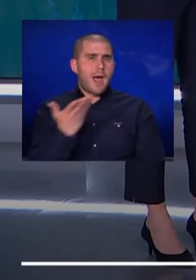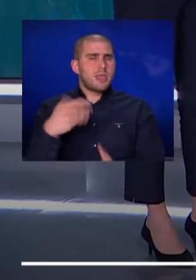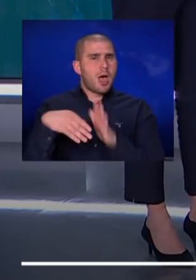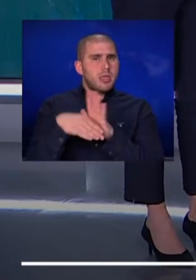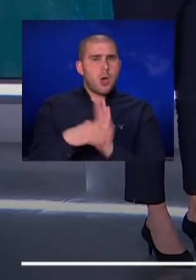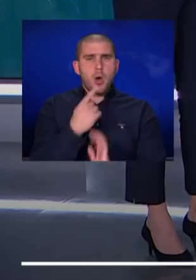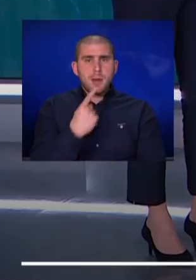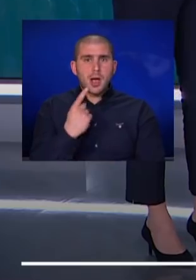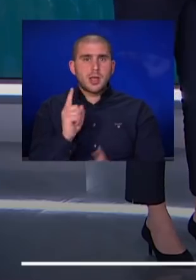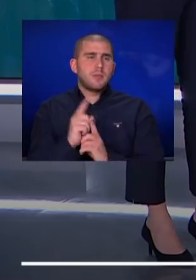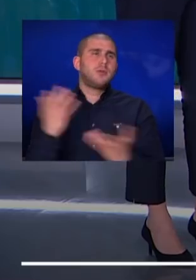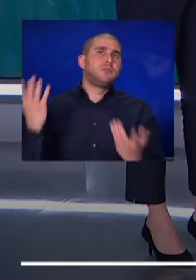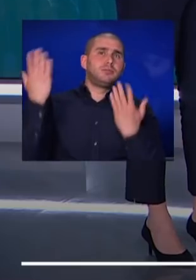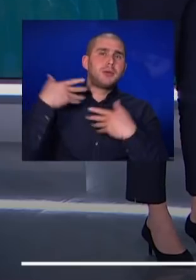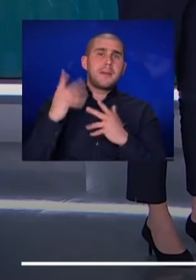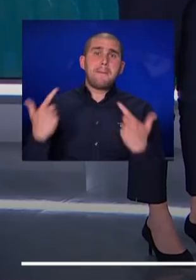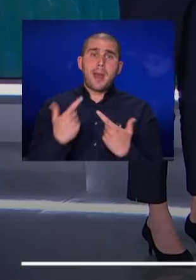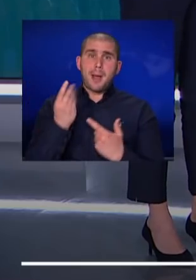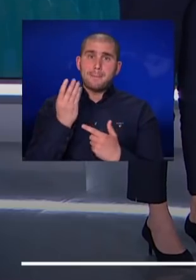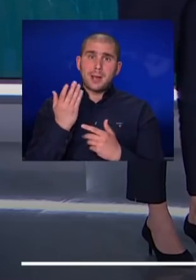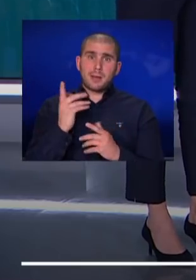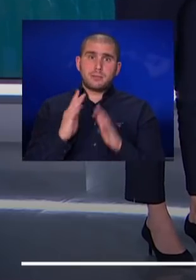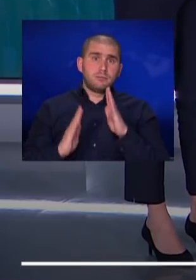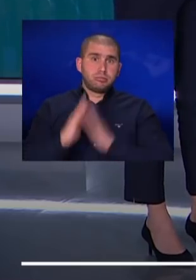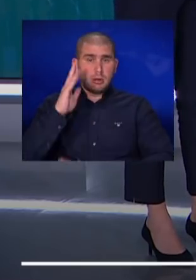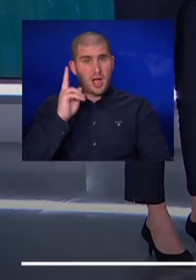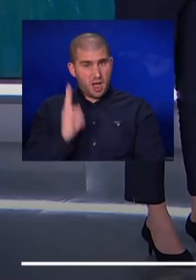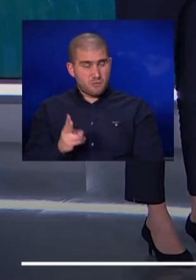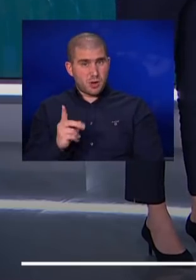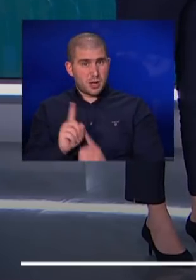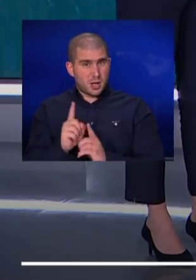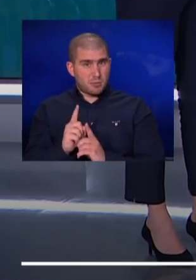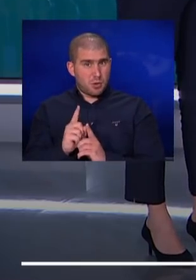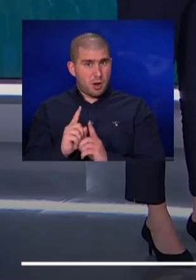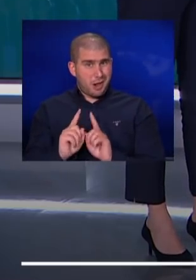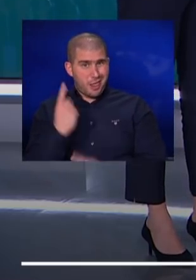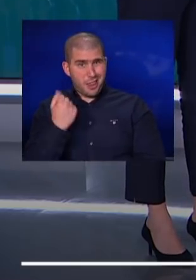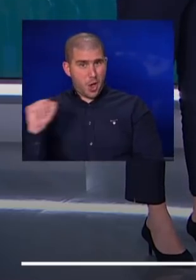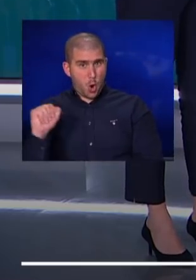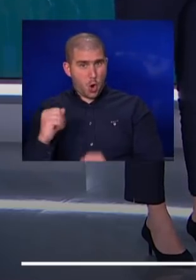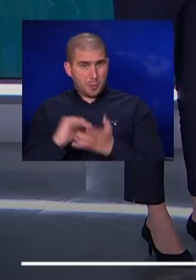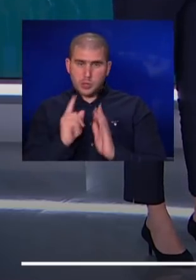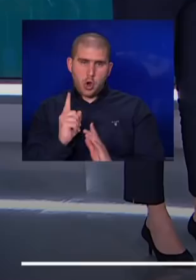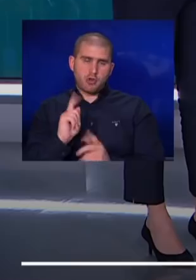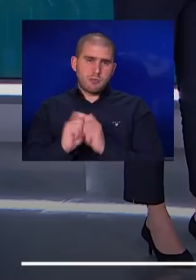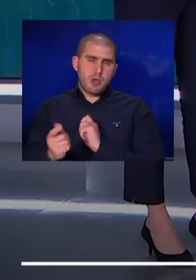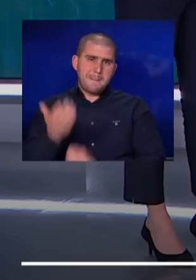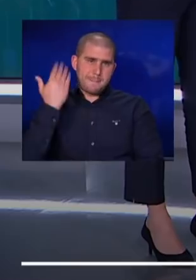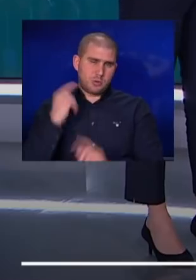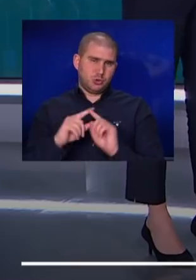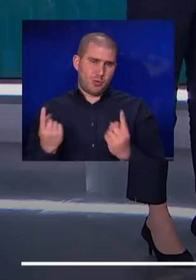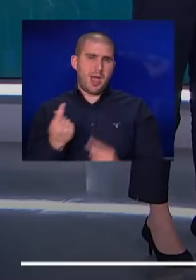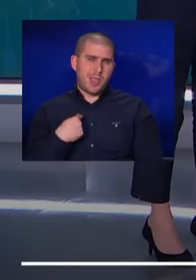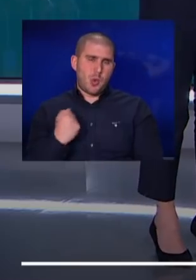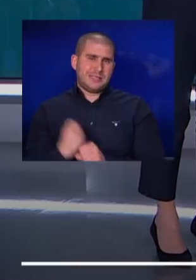שאומרת כוח עליון, אם יש מלחמה והמחירים מתפרעים אולי אפשר לחרוג מהחוזה? לא כשאתה קונה אותו משלם אותו מראש וזה מה